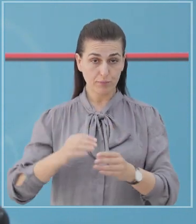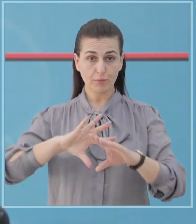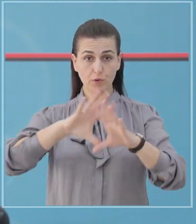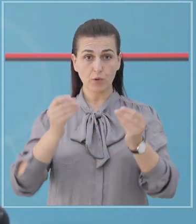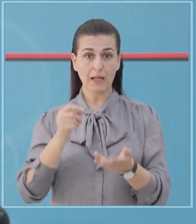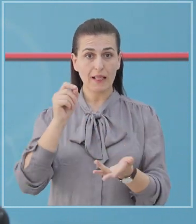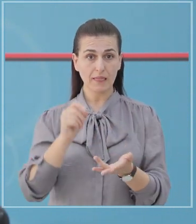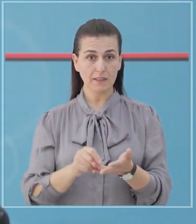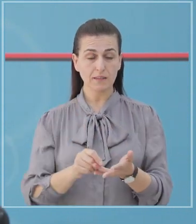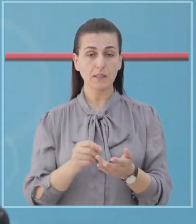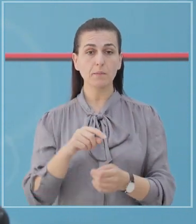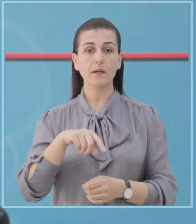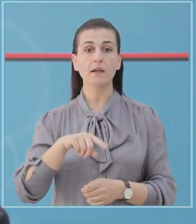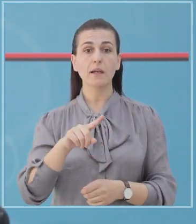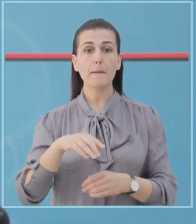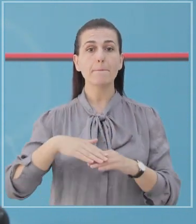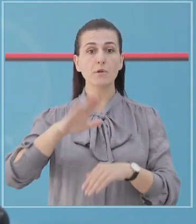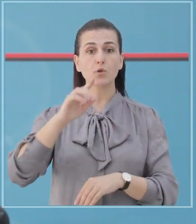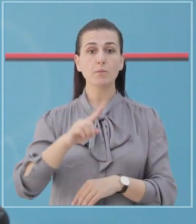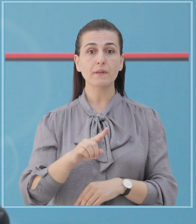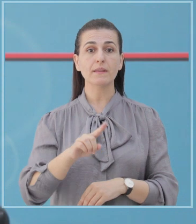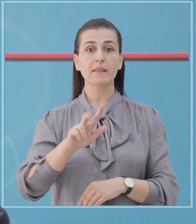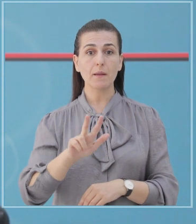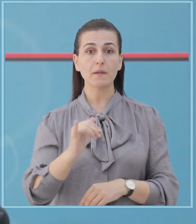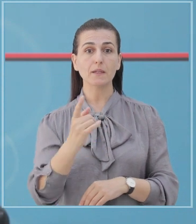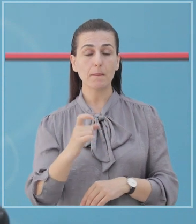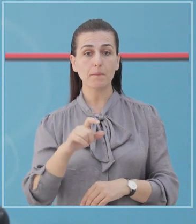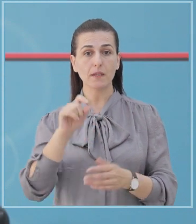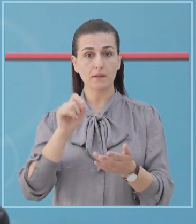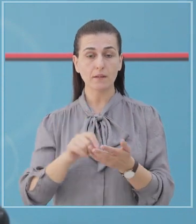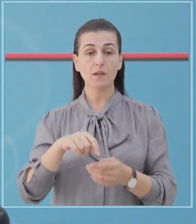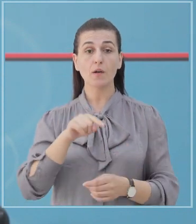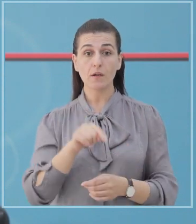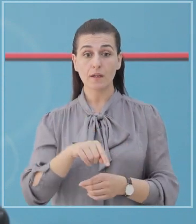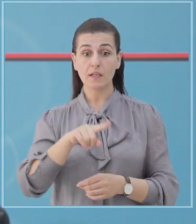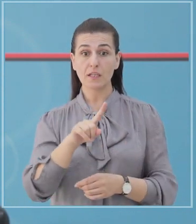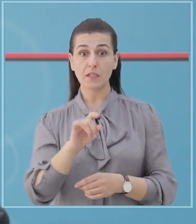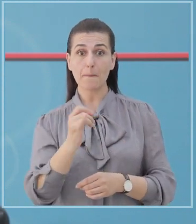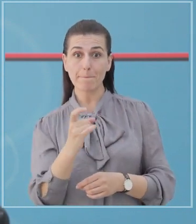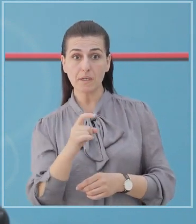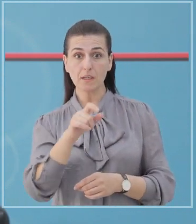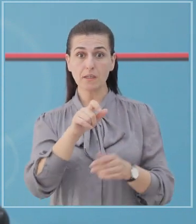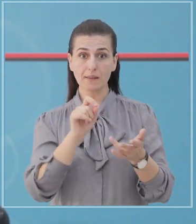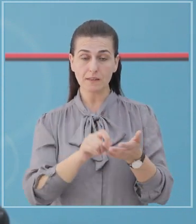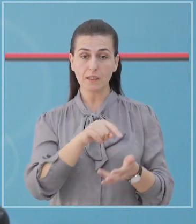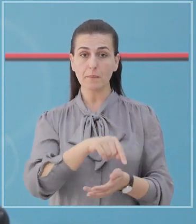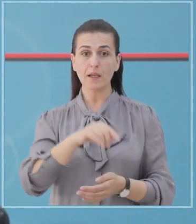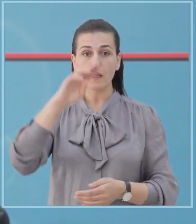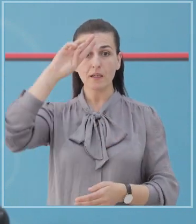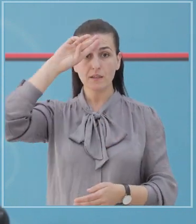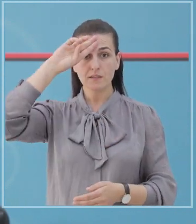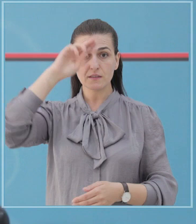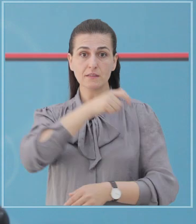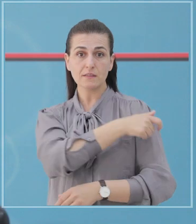në bitrem 10.000 testime molekulare dhe serologike. Dërri tani, në bitrem 10.000 testime serologike janë kryer në personelin